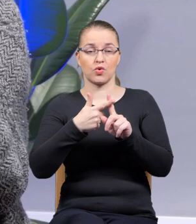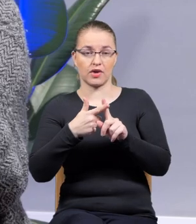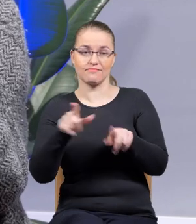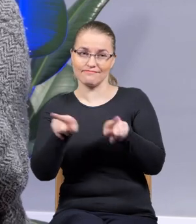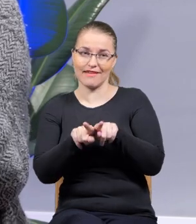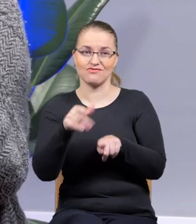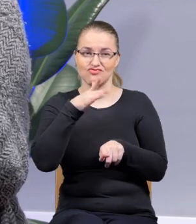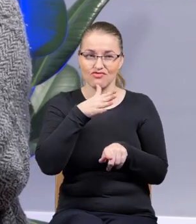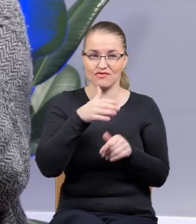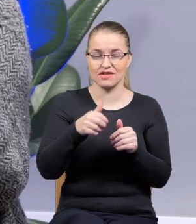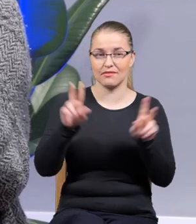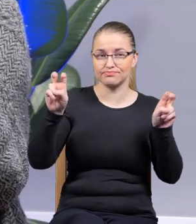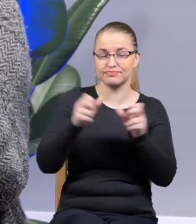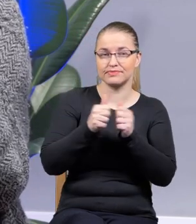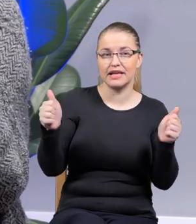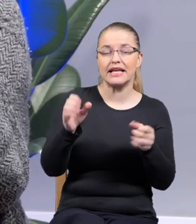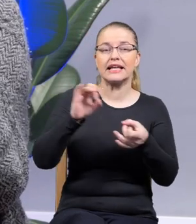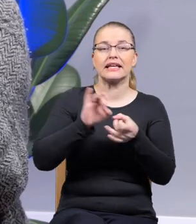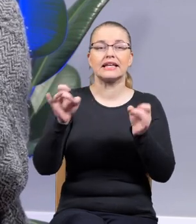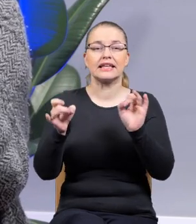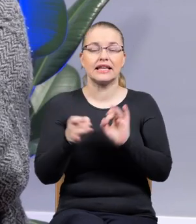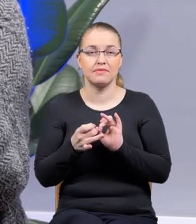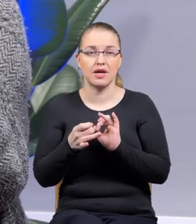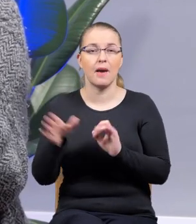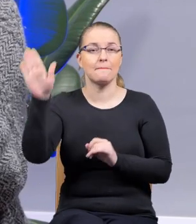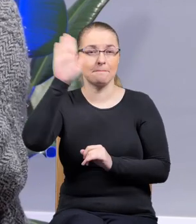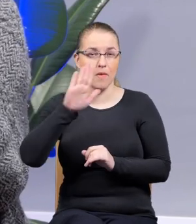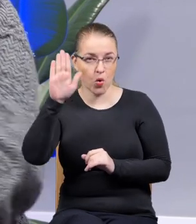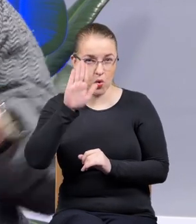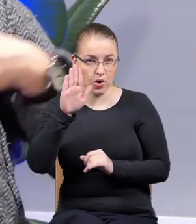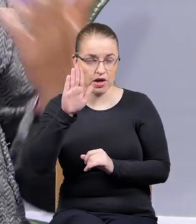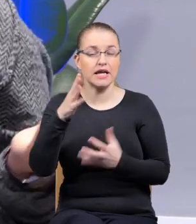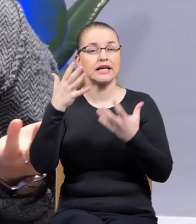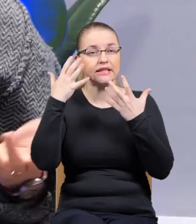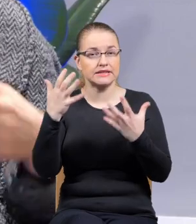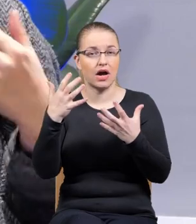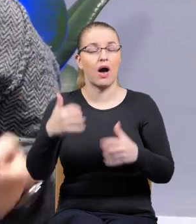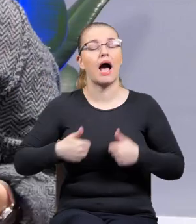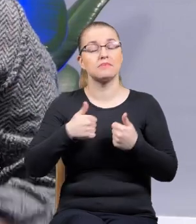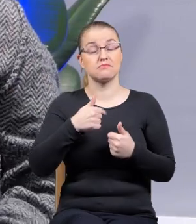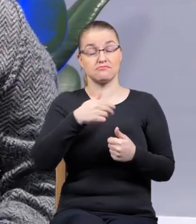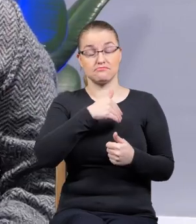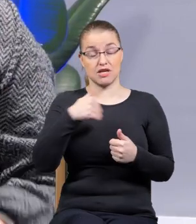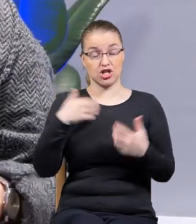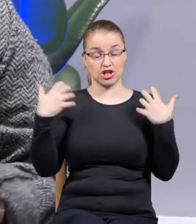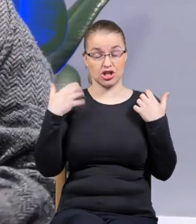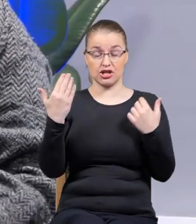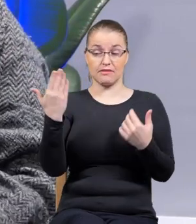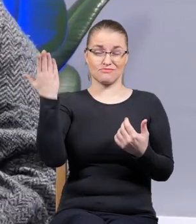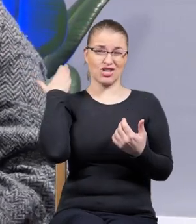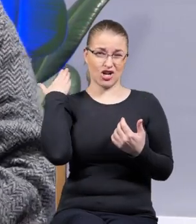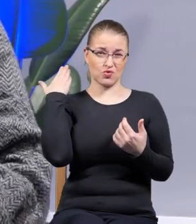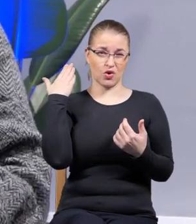żydowskie, że gdyby Bogowi zależało na tym, żebyśmy żyli przeszłością, to by